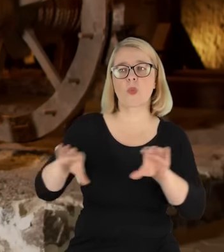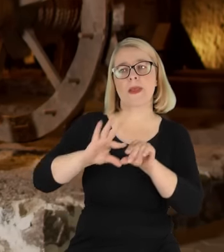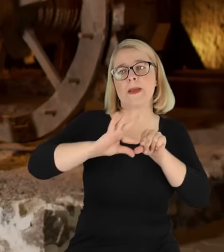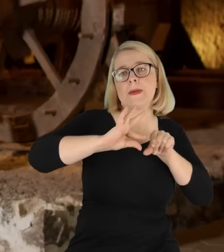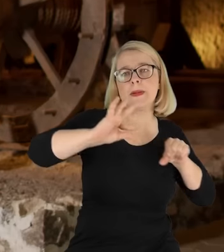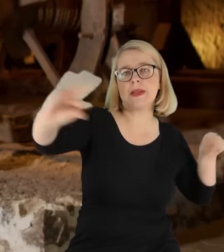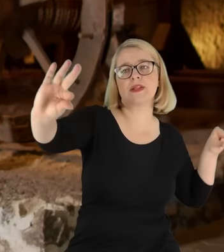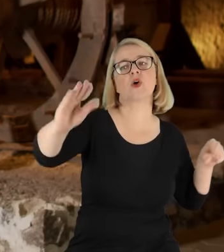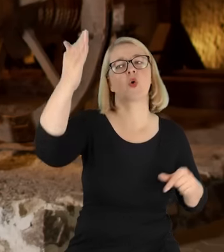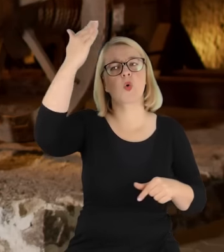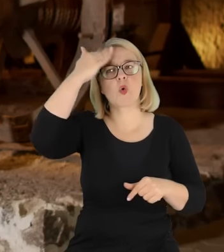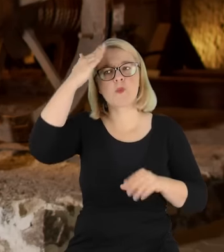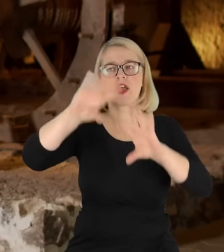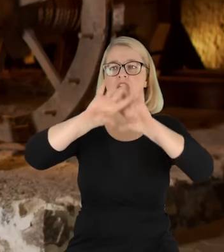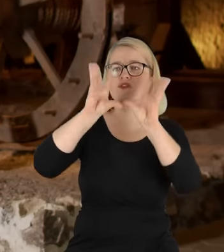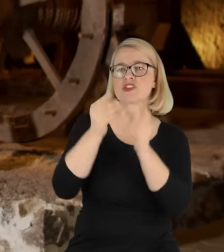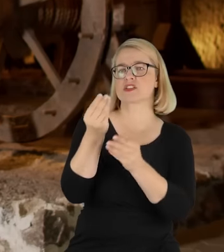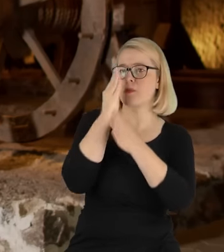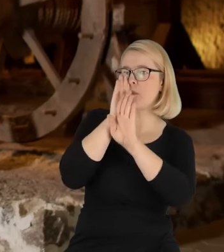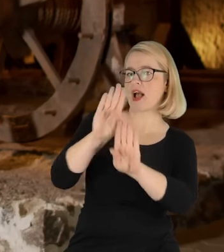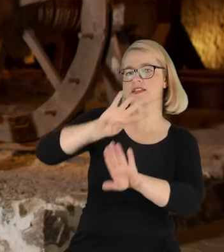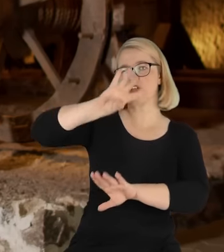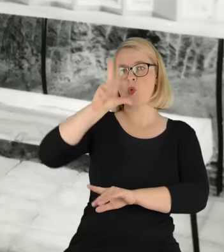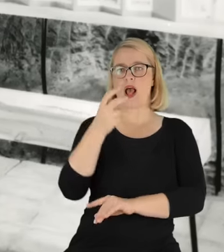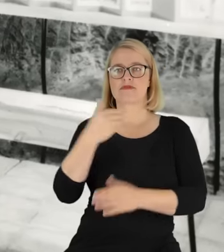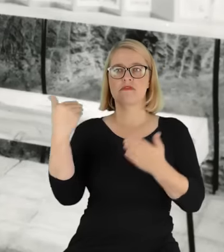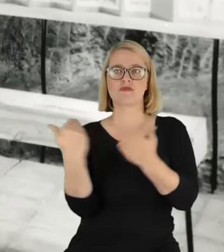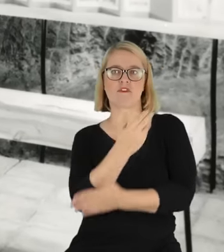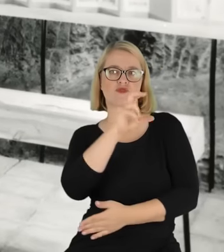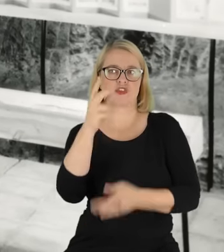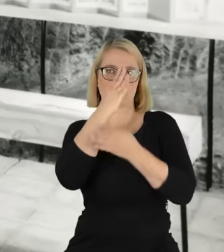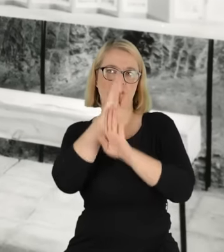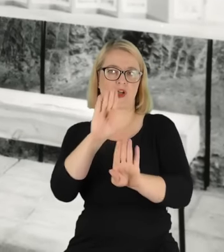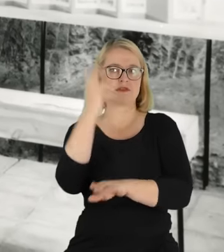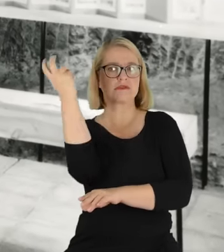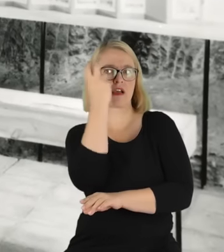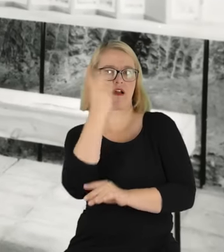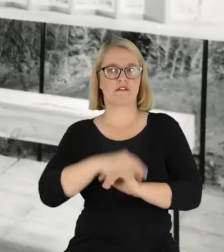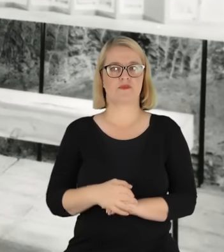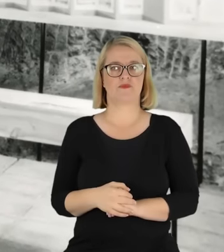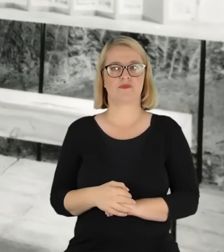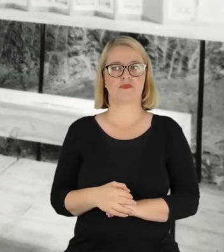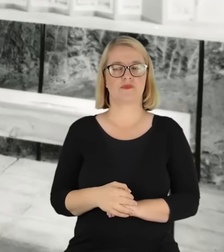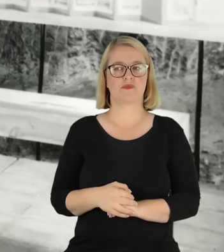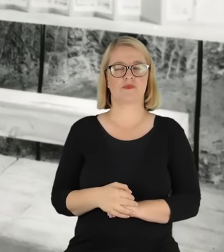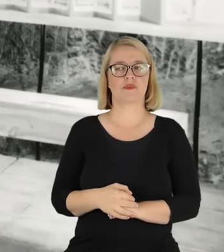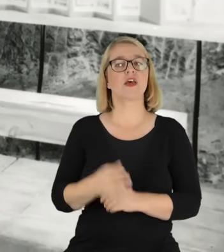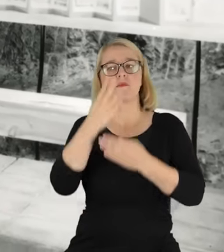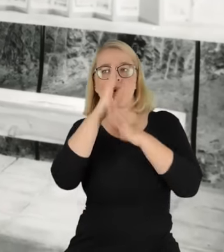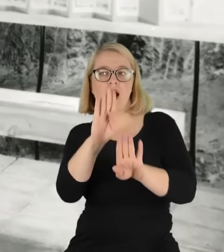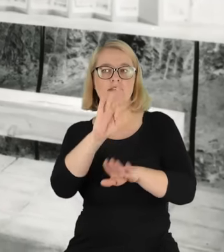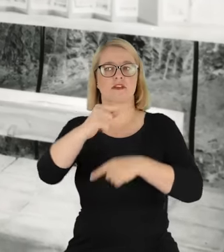W każdym razie, umiał profesor to wszystko wyeksponować w sposób nowoczesny. On potrafił to wszystko przedstawić,